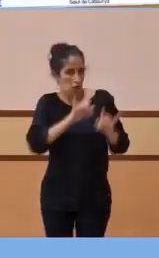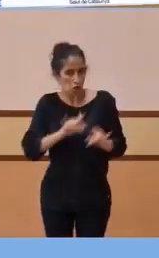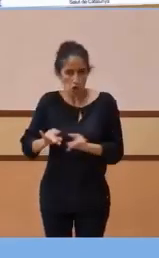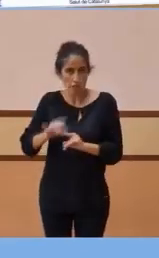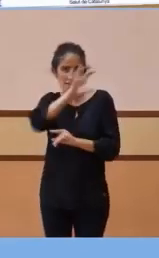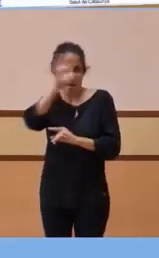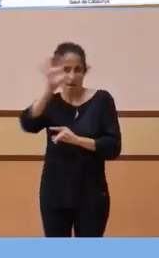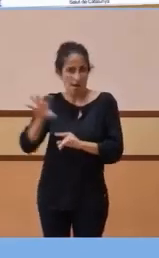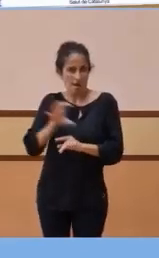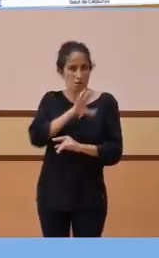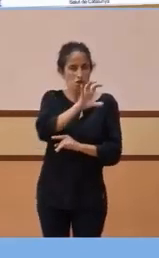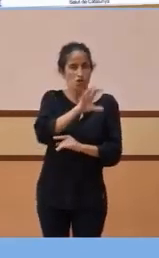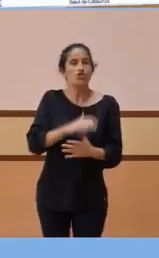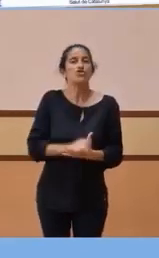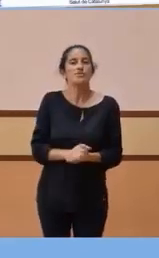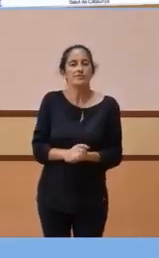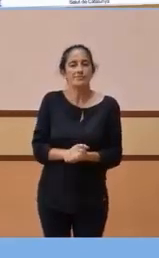les regions.